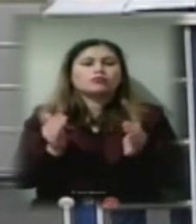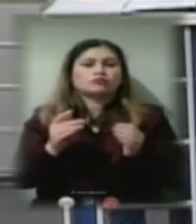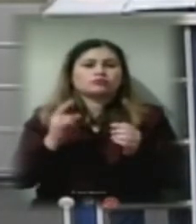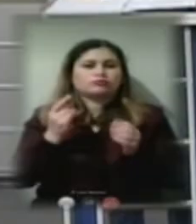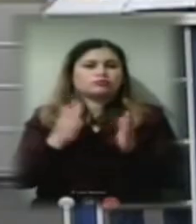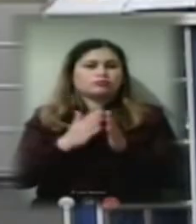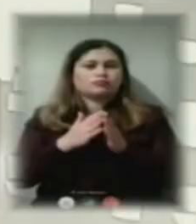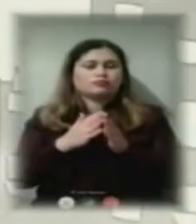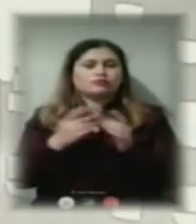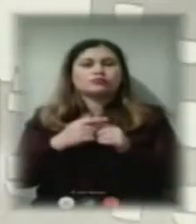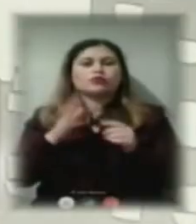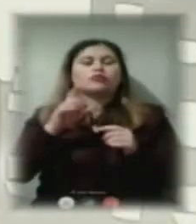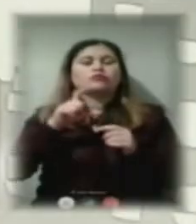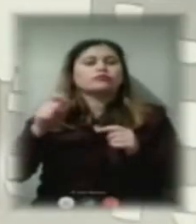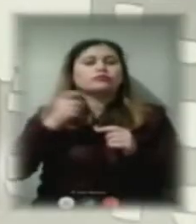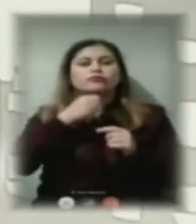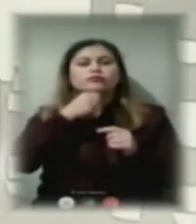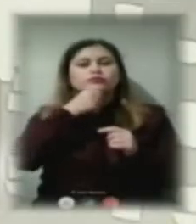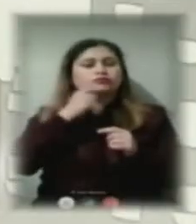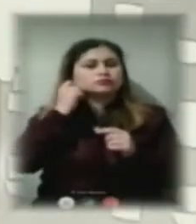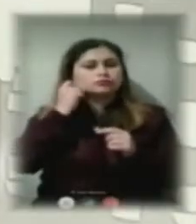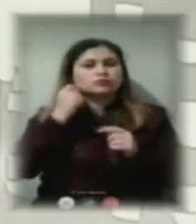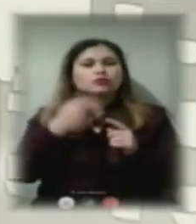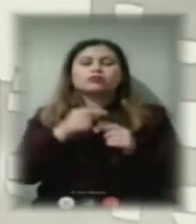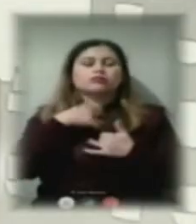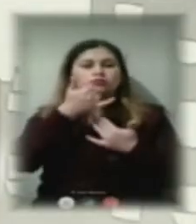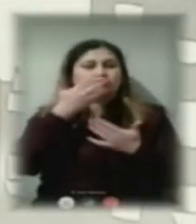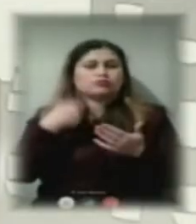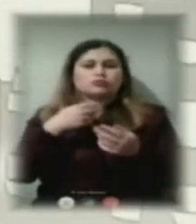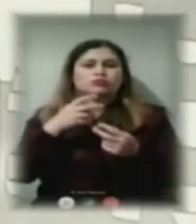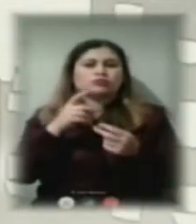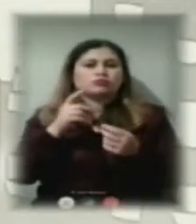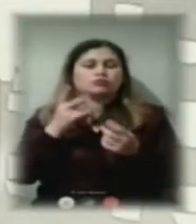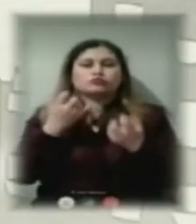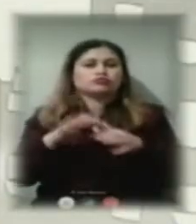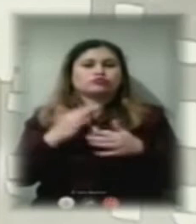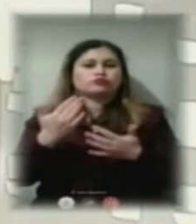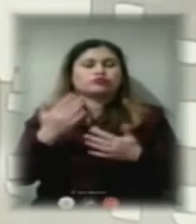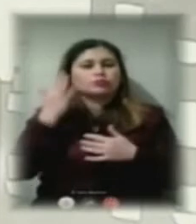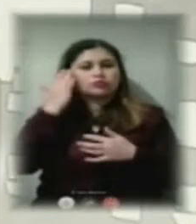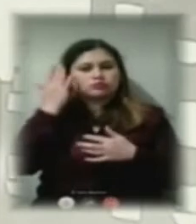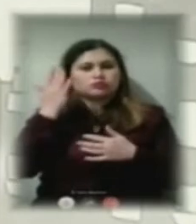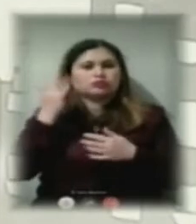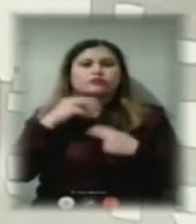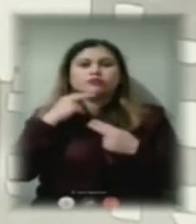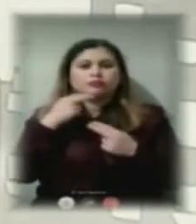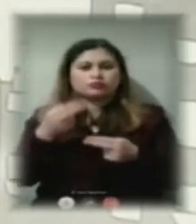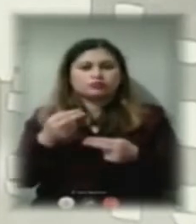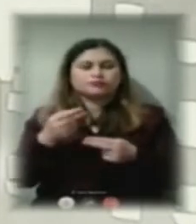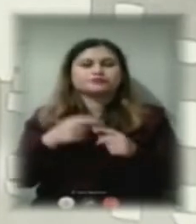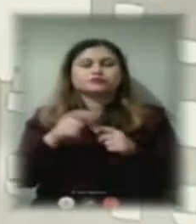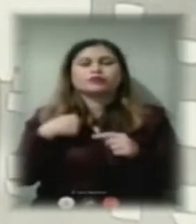похили у віку. І ми не можемо не враховувати їхніх думок також. Але, я скажу так, що